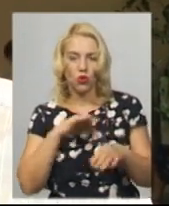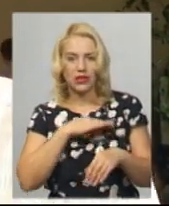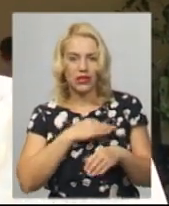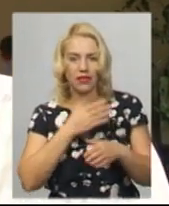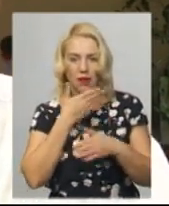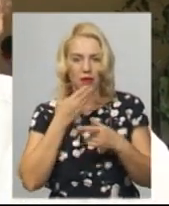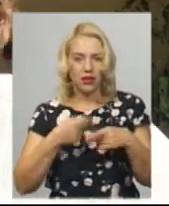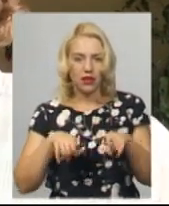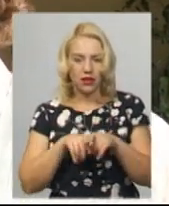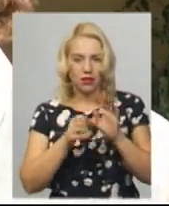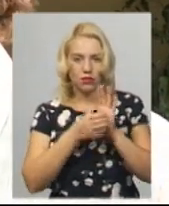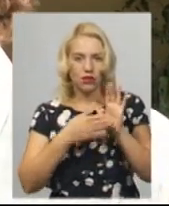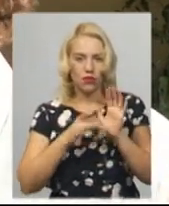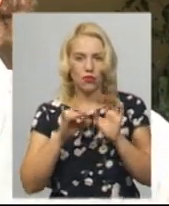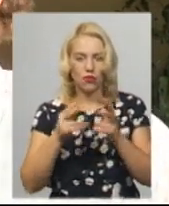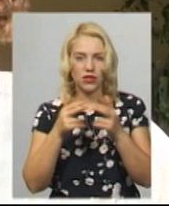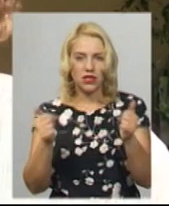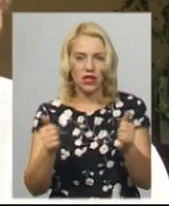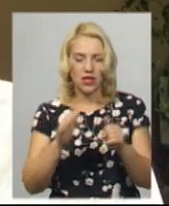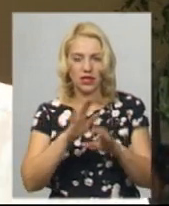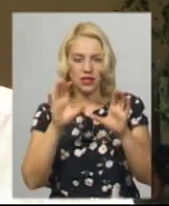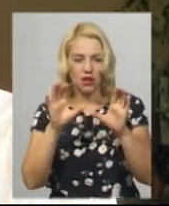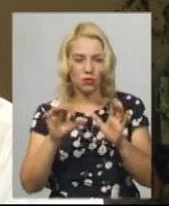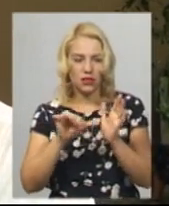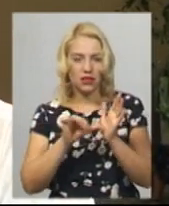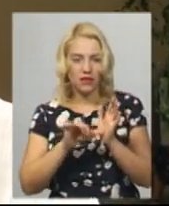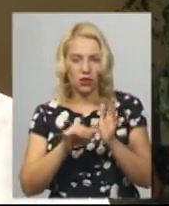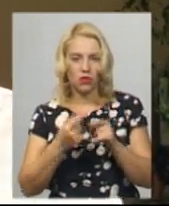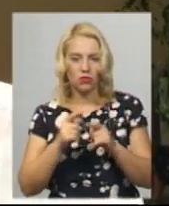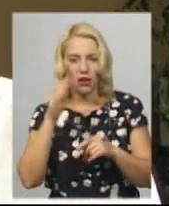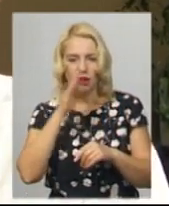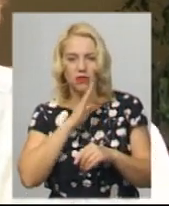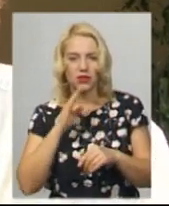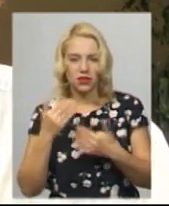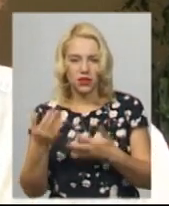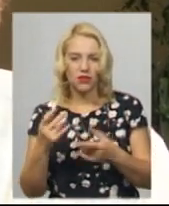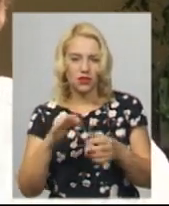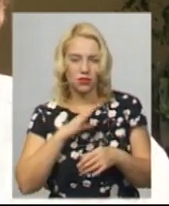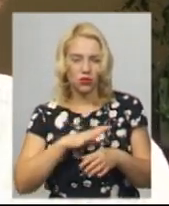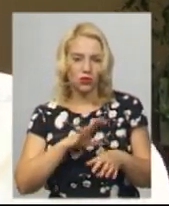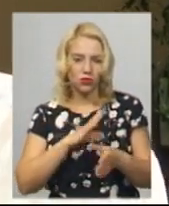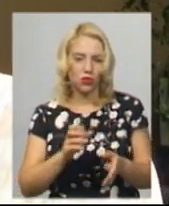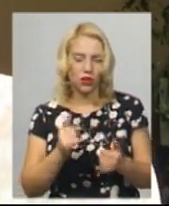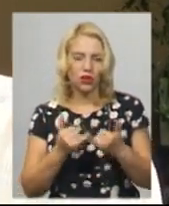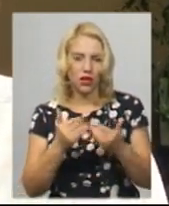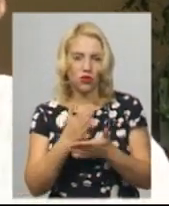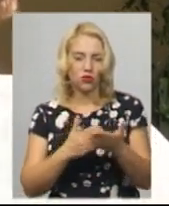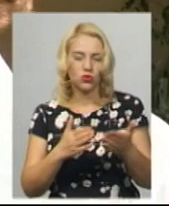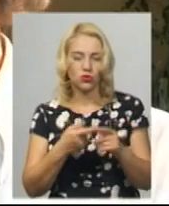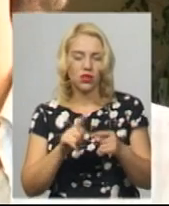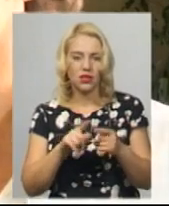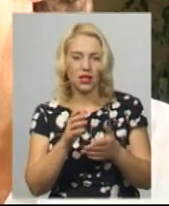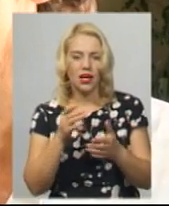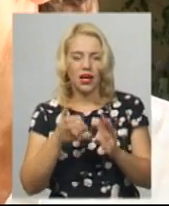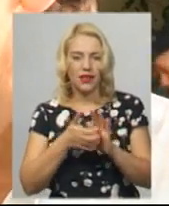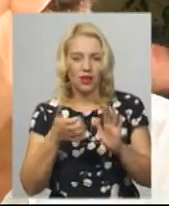відповідні постанови про визнання законними представниками неповнолітніх потерпілих їхніх батьків. І змушений був для усунення цих недоліків відкладати